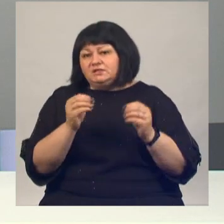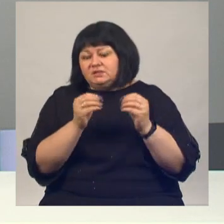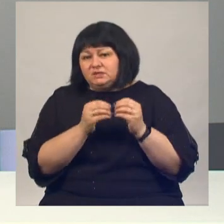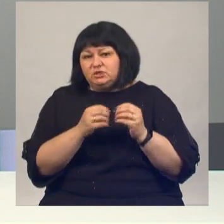до 13. субтитров.Семкин А